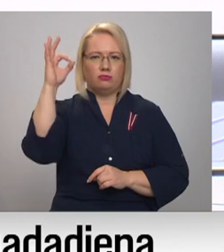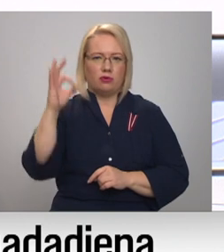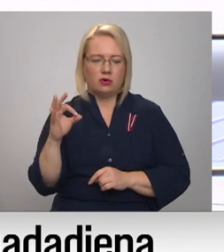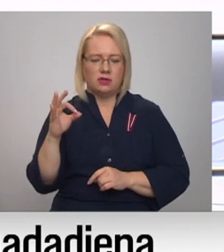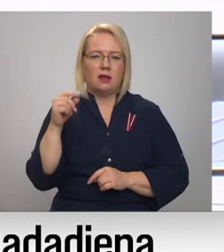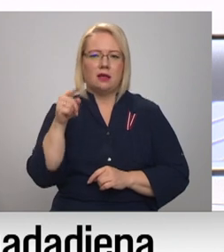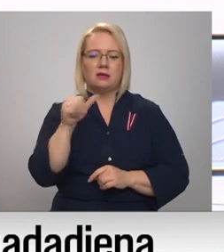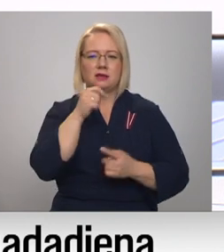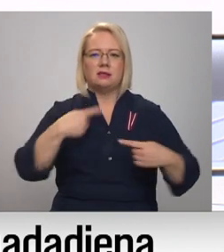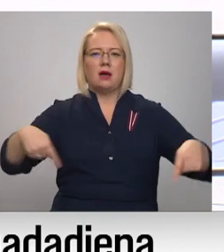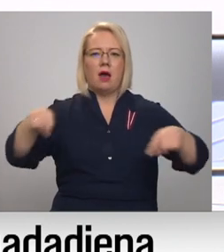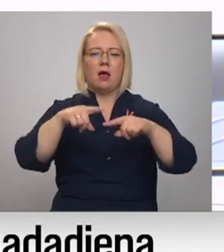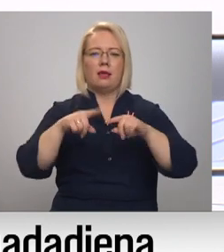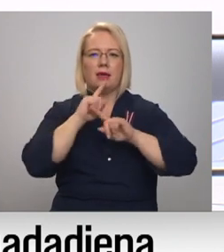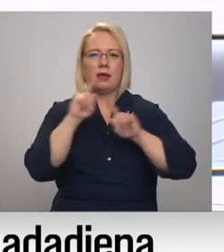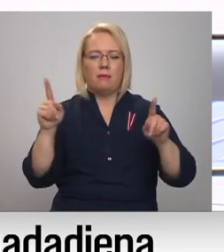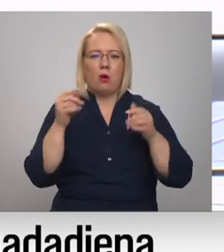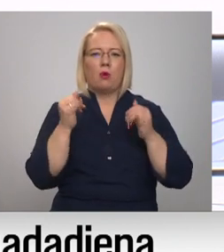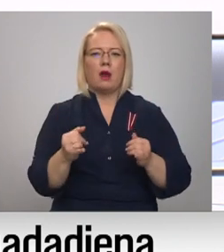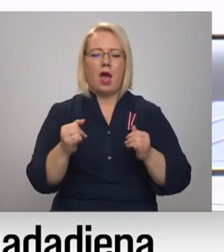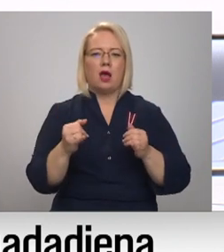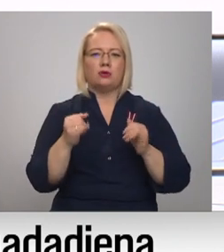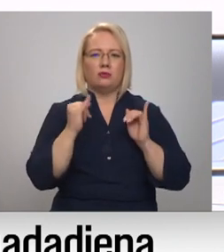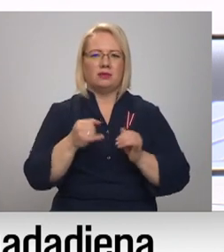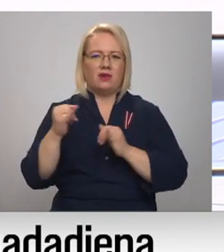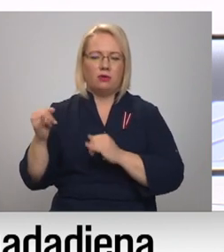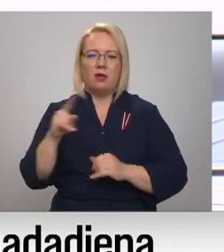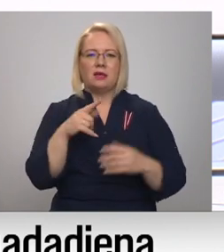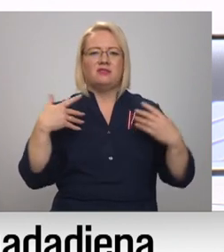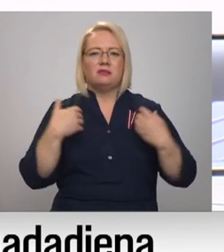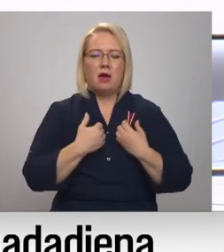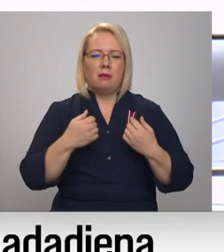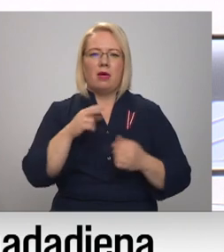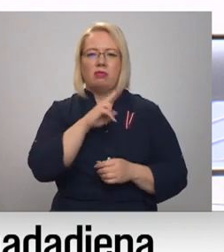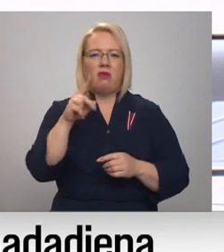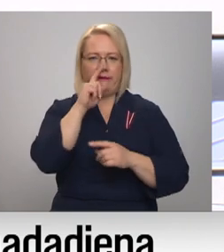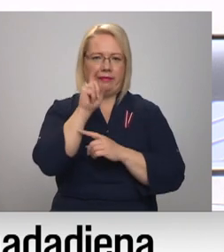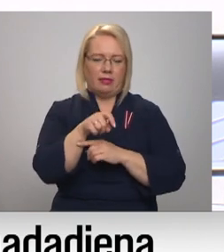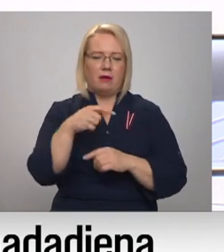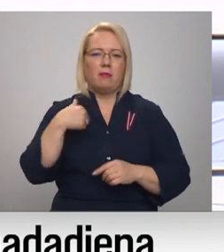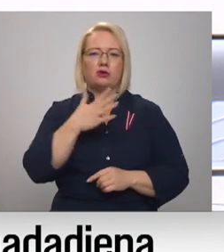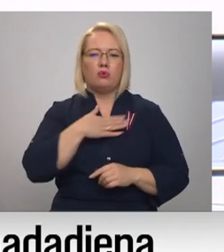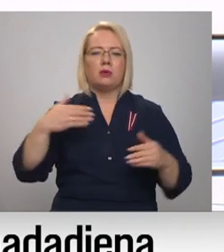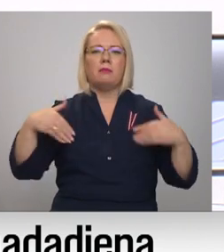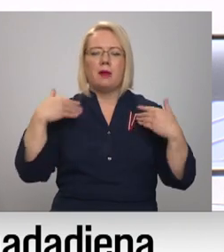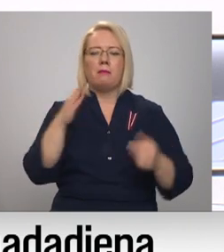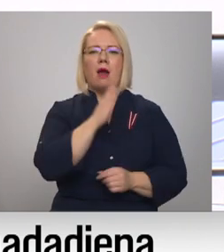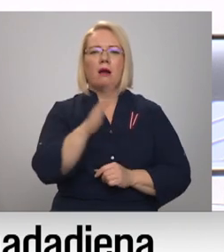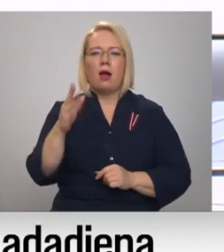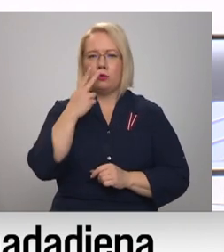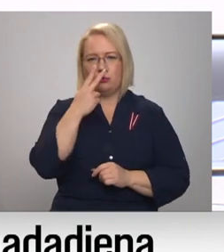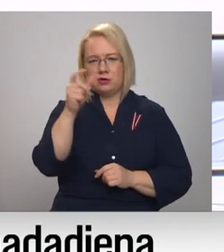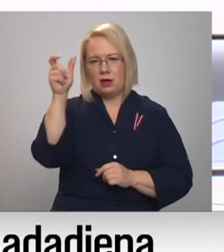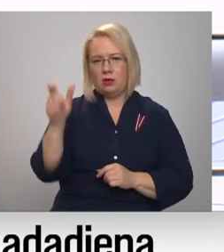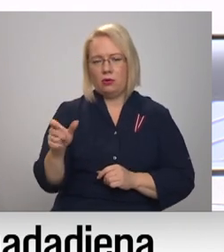izjaut no zāles īpatnības un krēsla izvietojuma. Jā, tas ir tas beidīgākais, bet mēs nenokaram degunu, mēs ļoti, ļoti priecājums par katru skatītāju